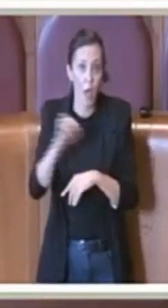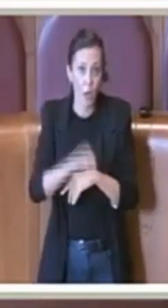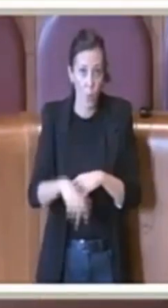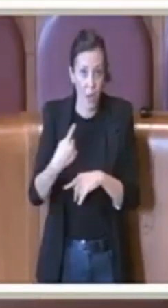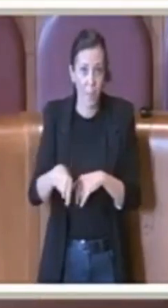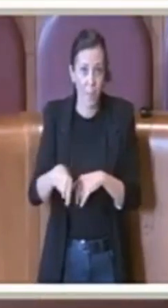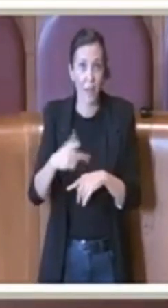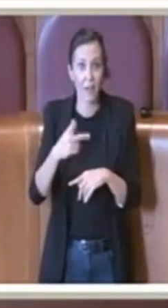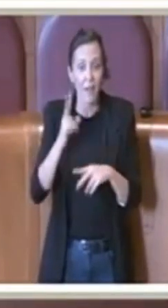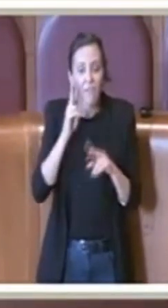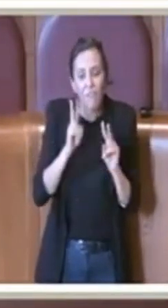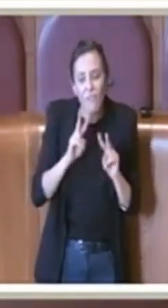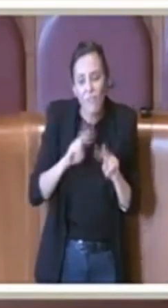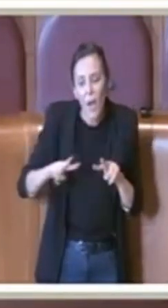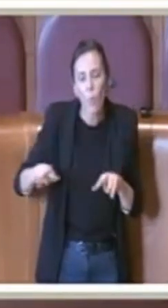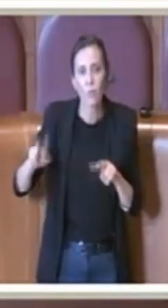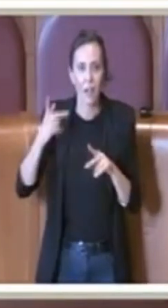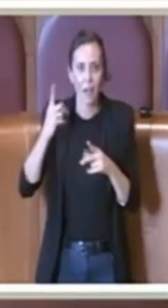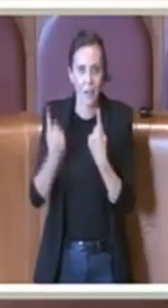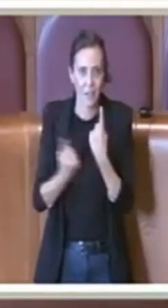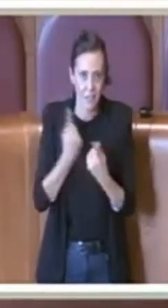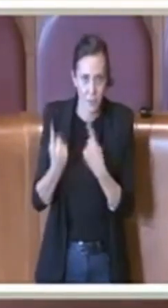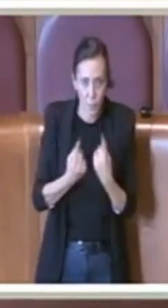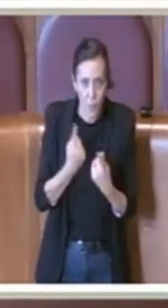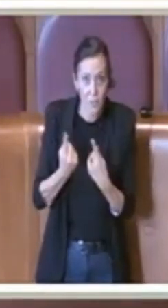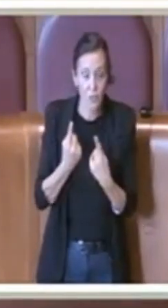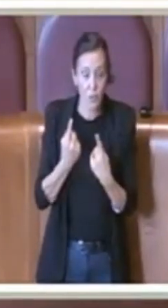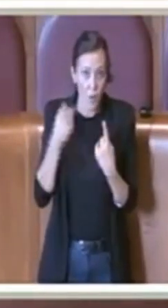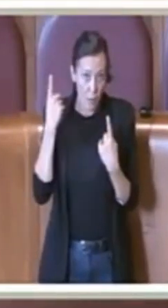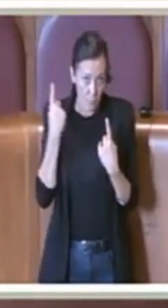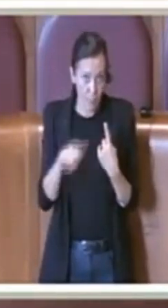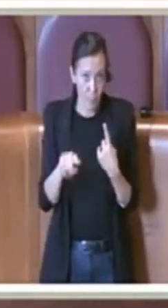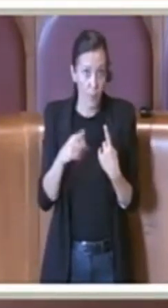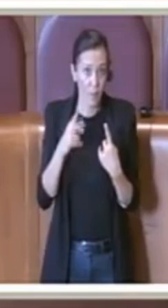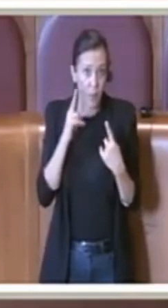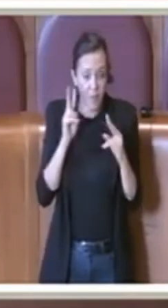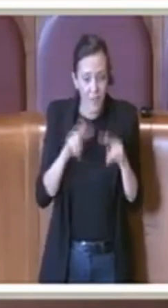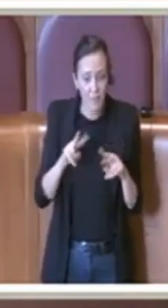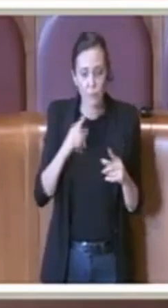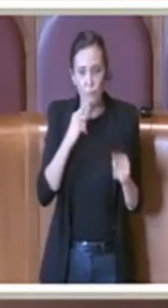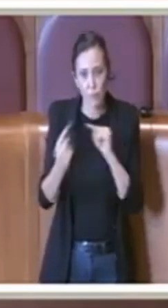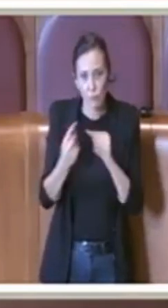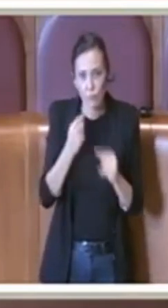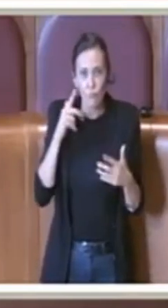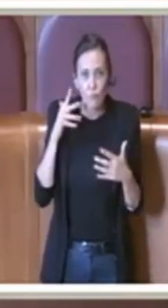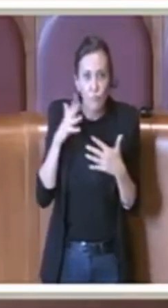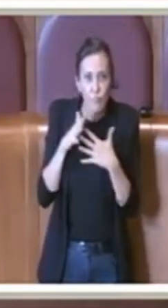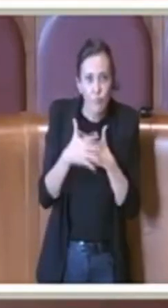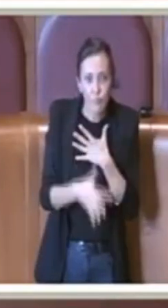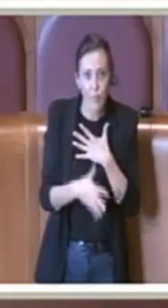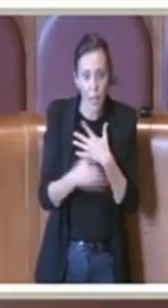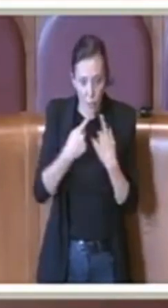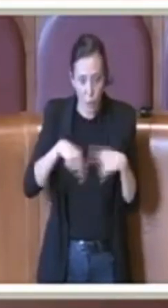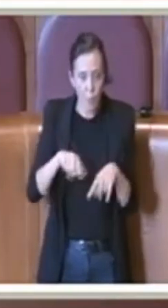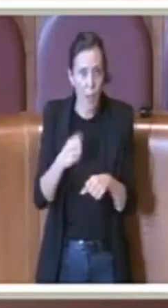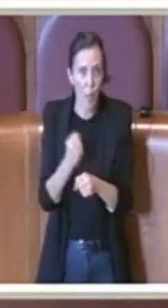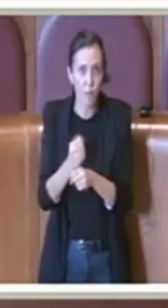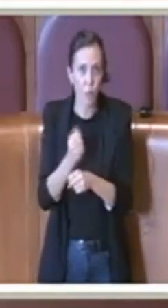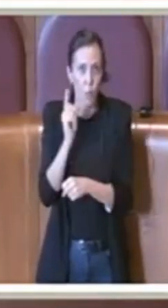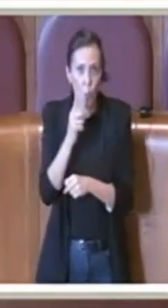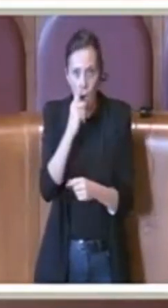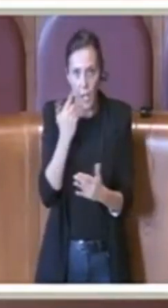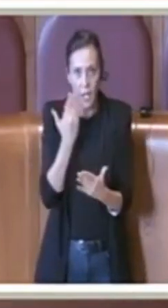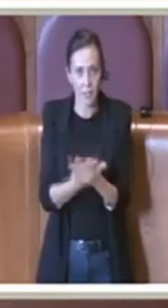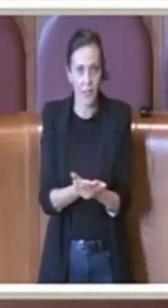fatte le analisi nella commissione valuteremo bene con una discussione approfondita il da farsi, pertanto